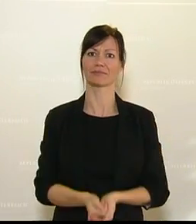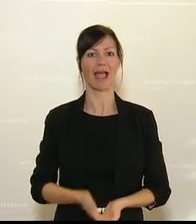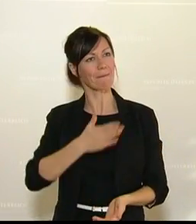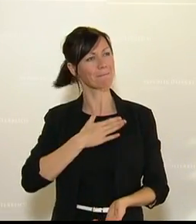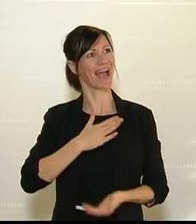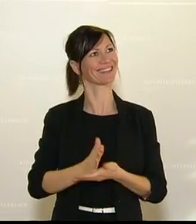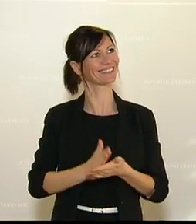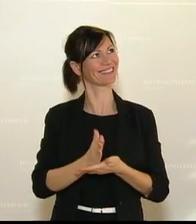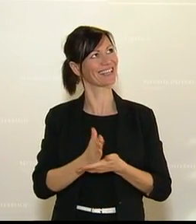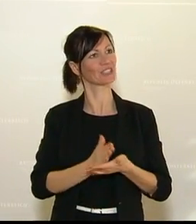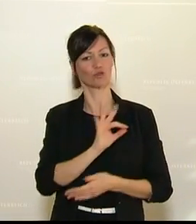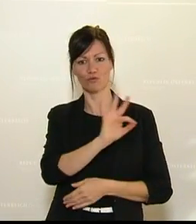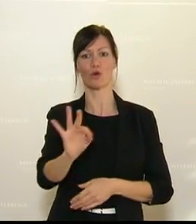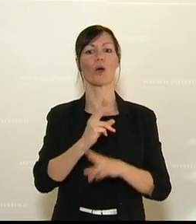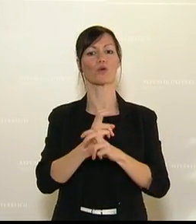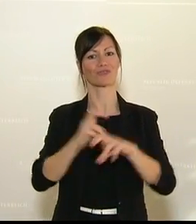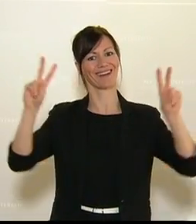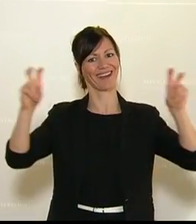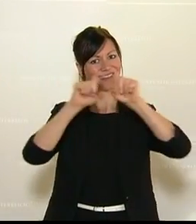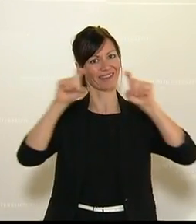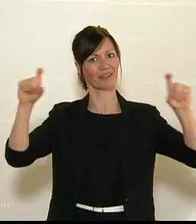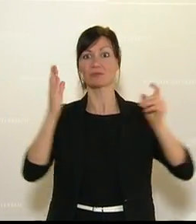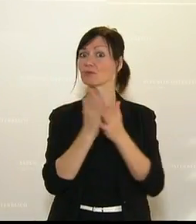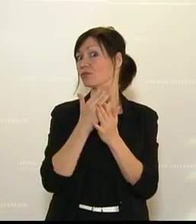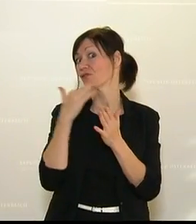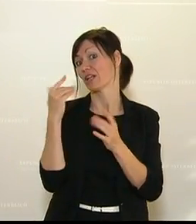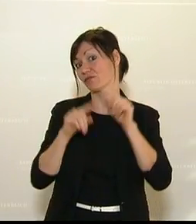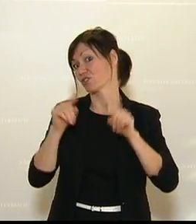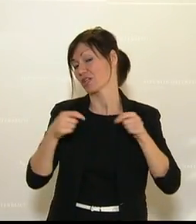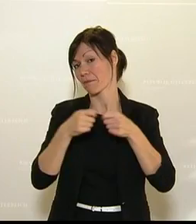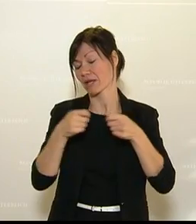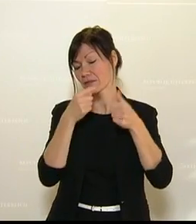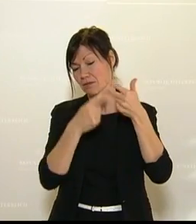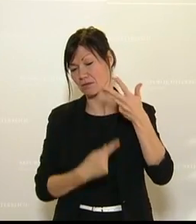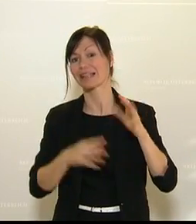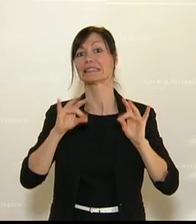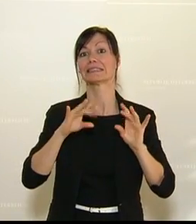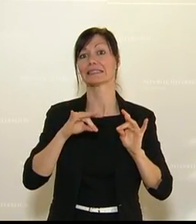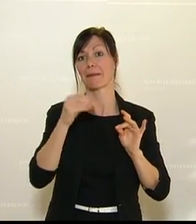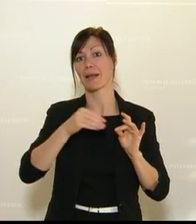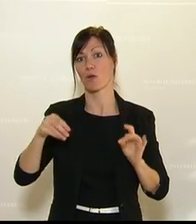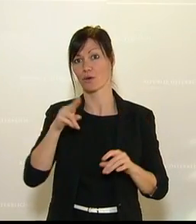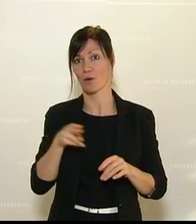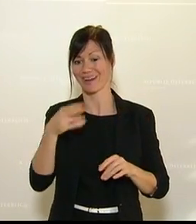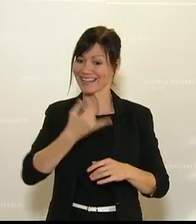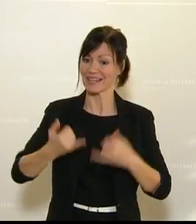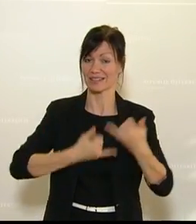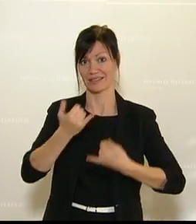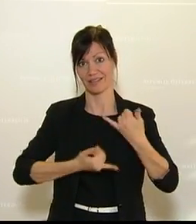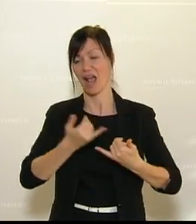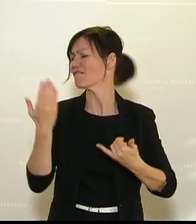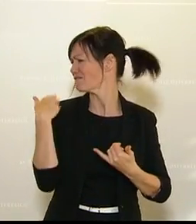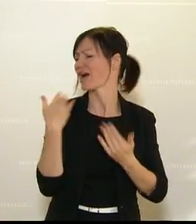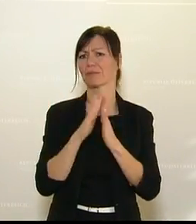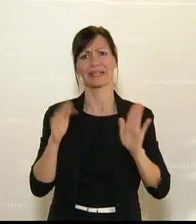Dienst für Österreich haben wir bereits eine Reihe von Maßnahmen um 10 Millionen Euro jährlich getroffen, die wir bereits präsentieren